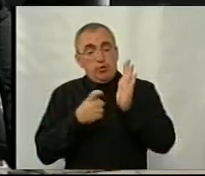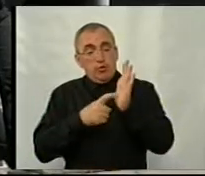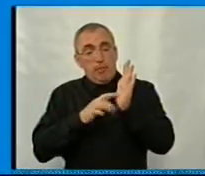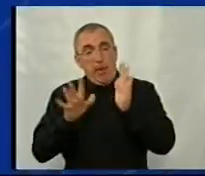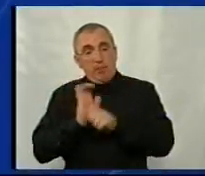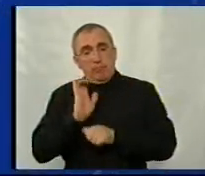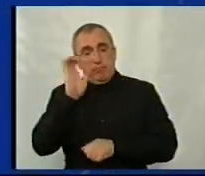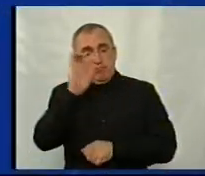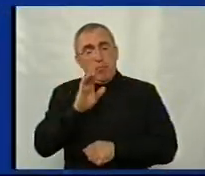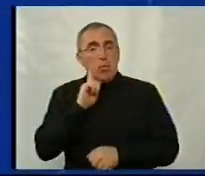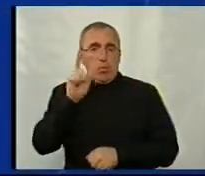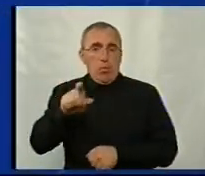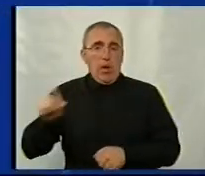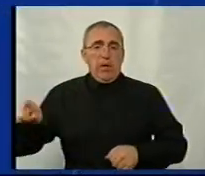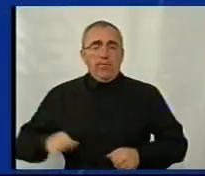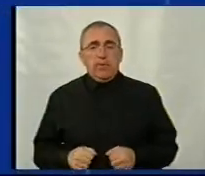юнаків.